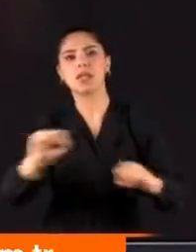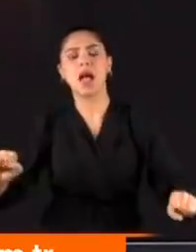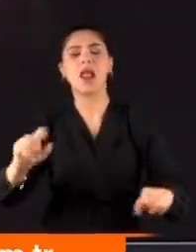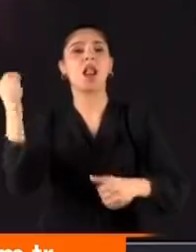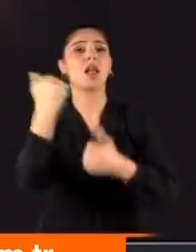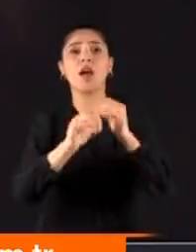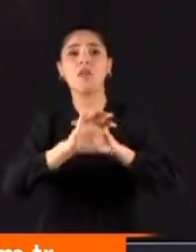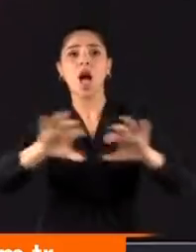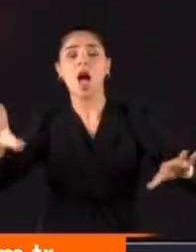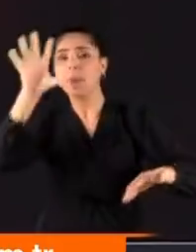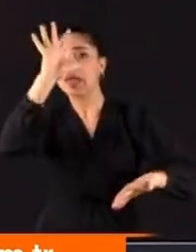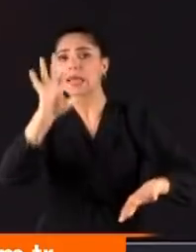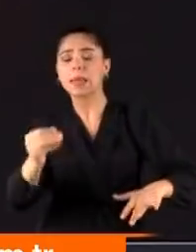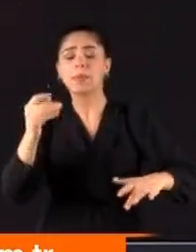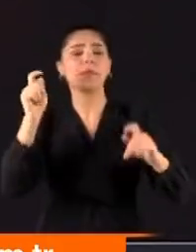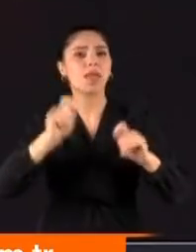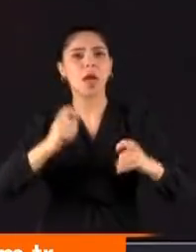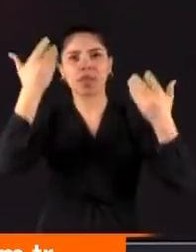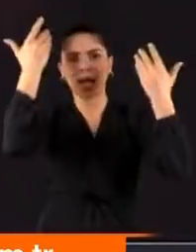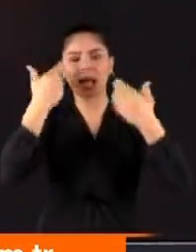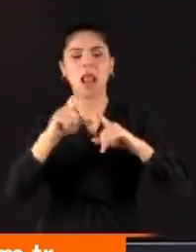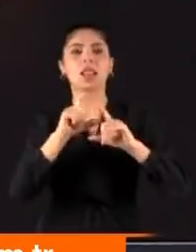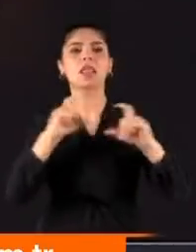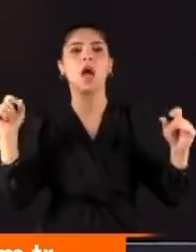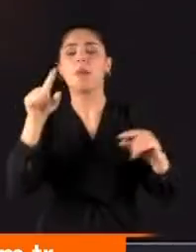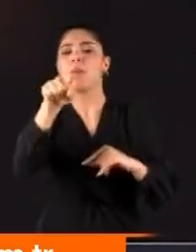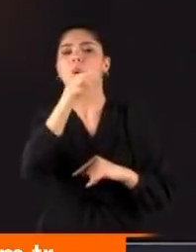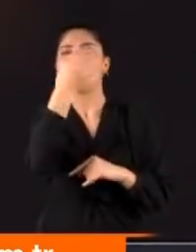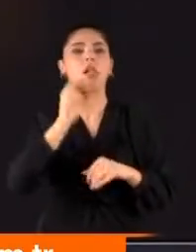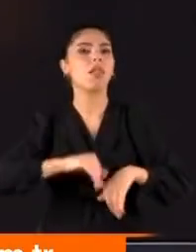yine gelinle damada düştü. Ama tabii bu hiç kolay olmadı.